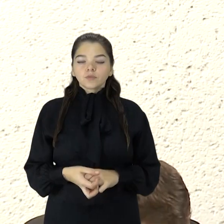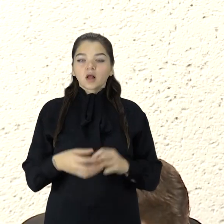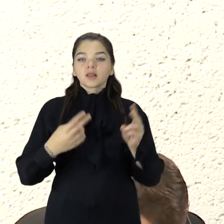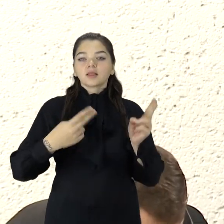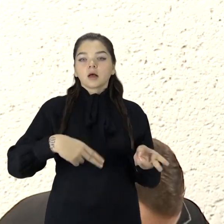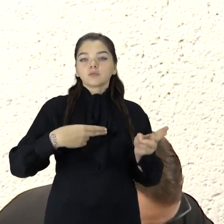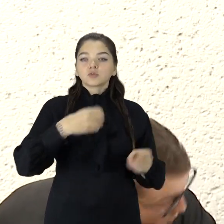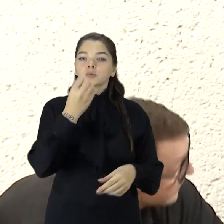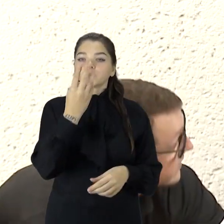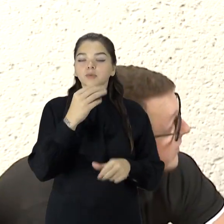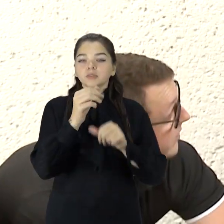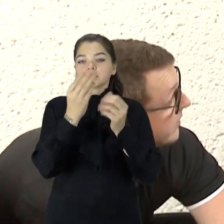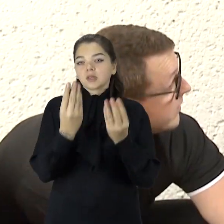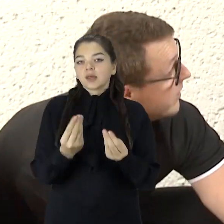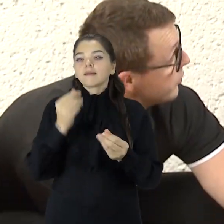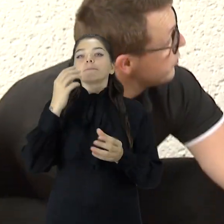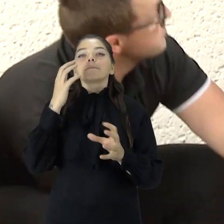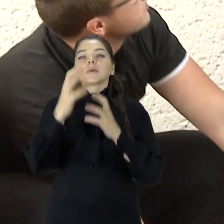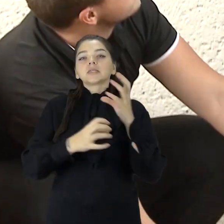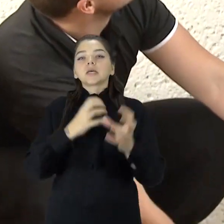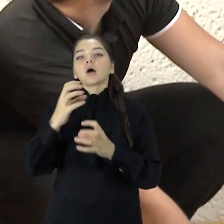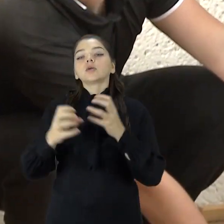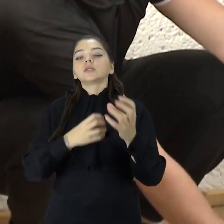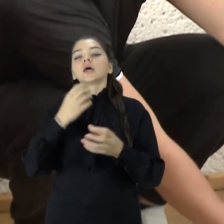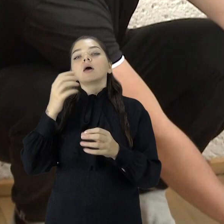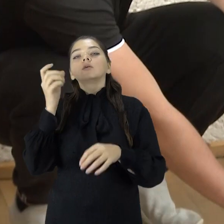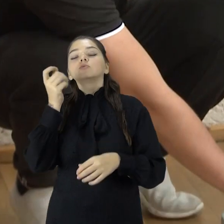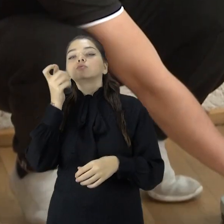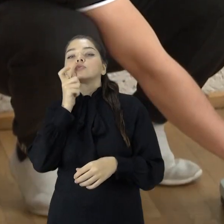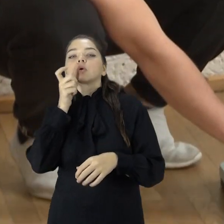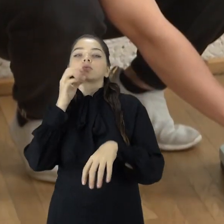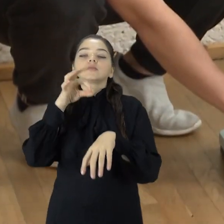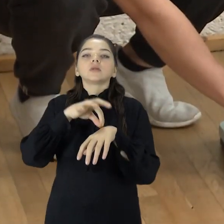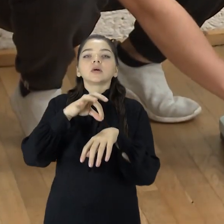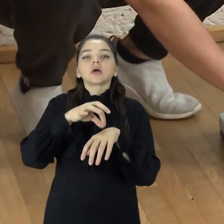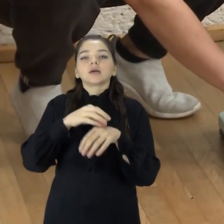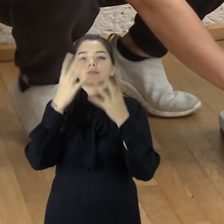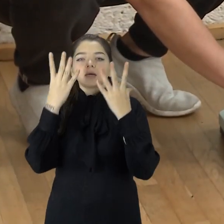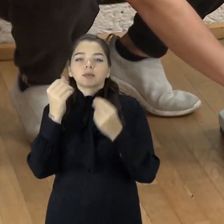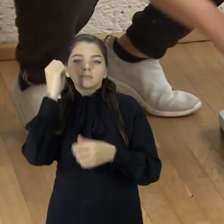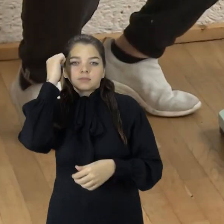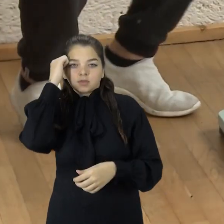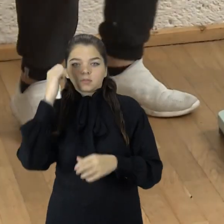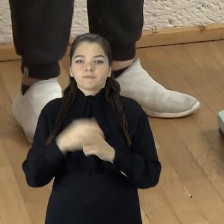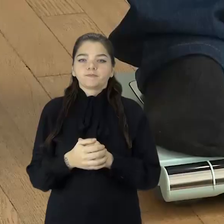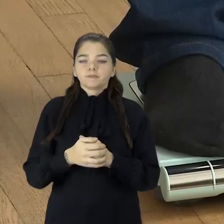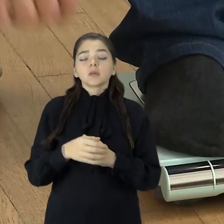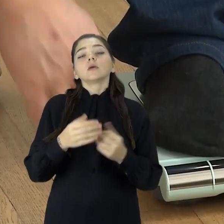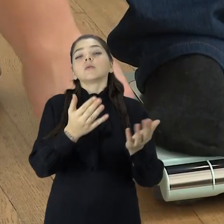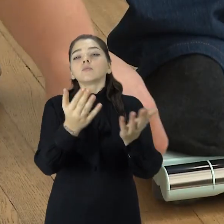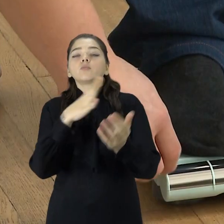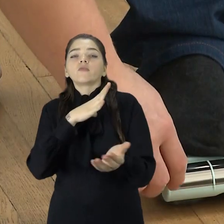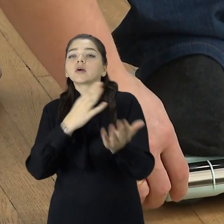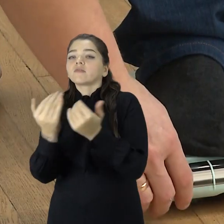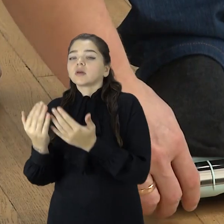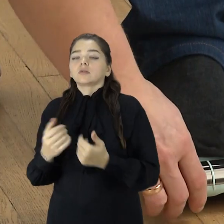Apkirčių 14-ąją minima pasaulinį diabeto diena. Tradiciškai šią dieną Šiaulių centro poliklinika kvietė pacientus pasitikrinti